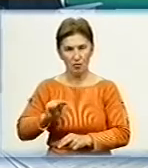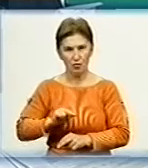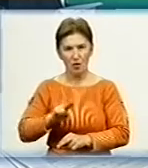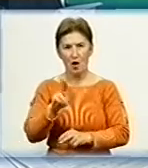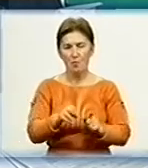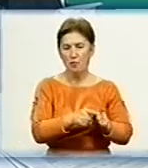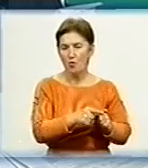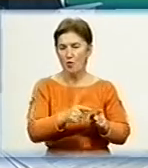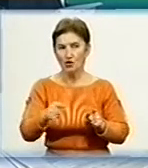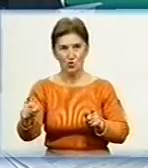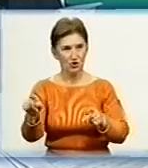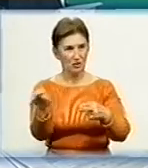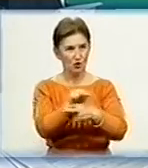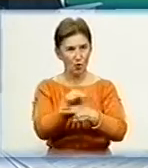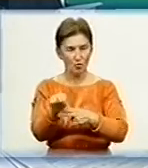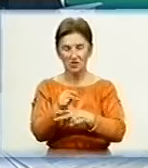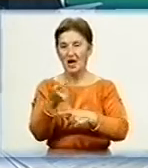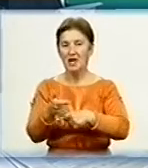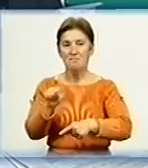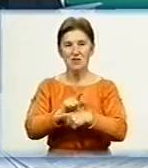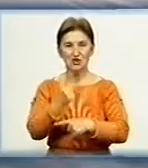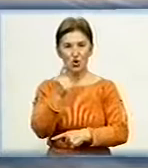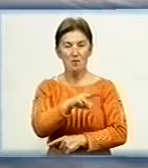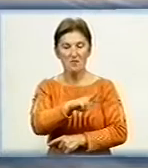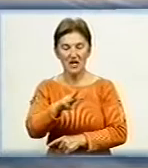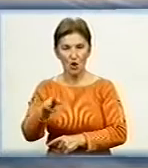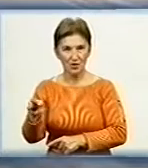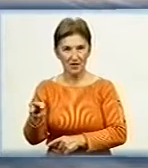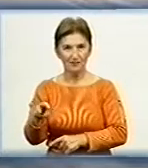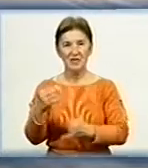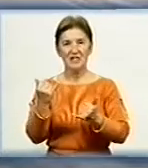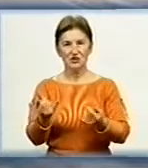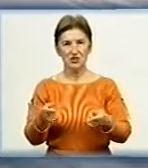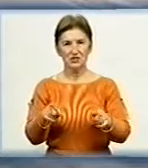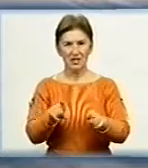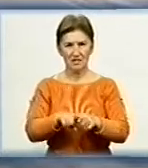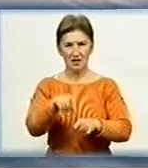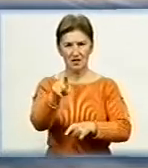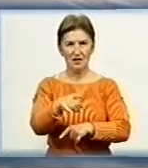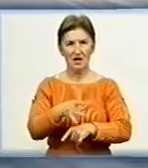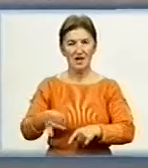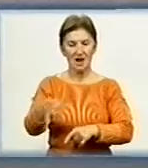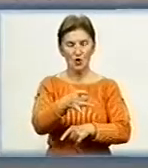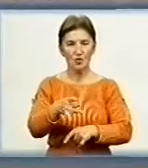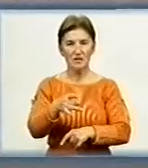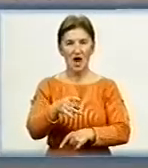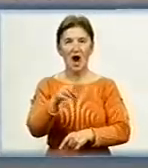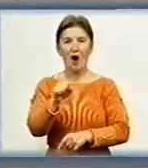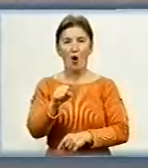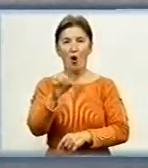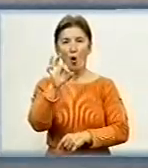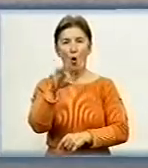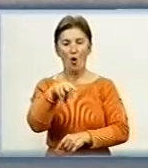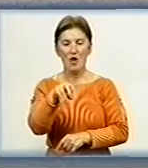поточному ремонту доріг більше мільйона гривень. Зараз так виглядає межевий бульвар в мікроравіні Олексіївка. За словами